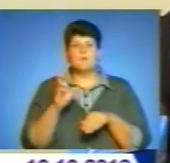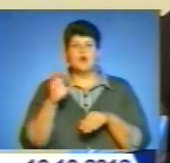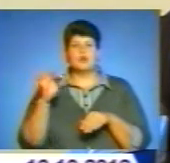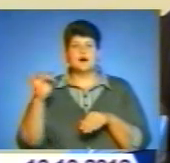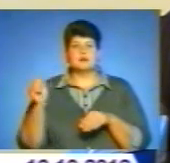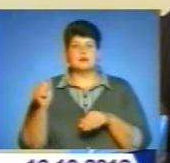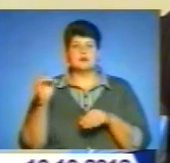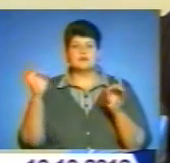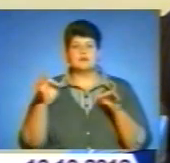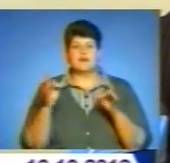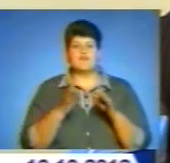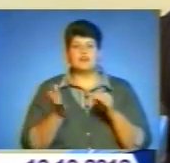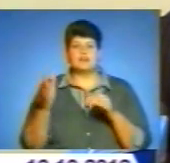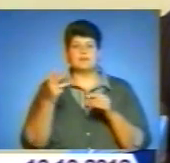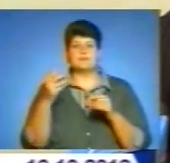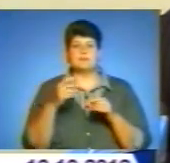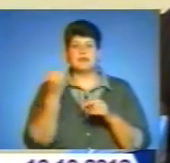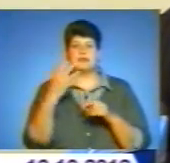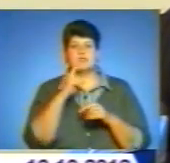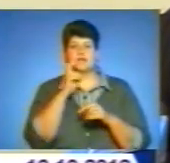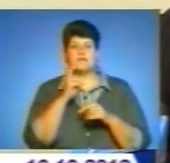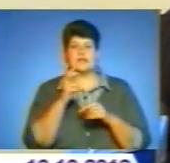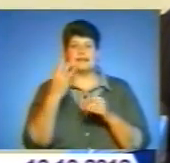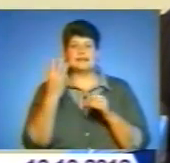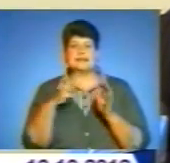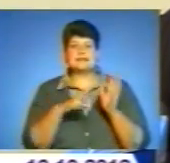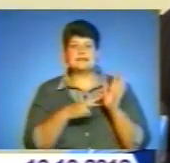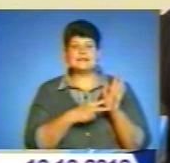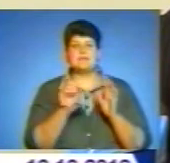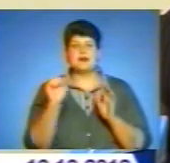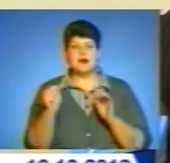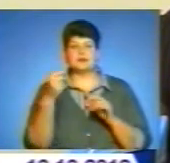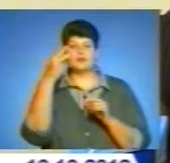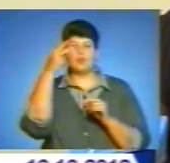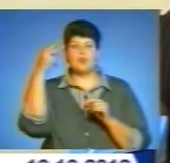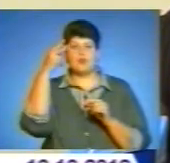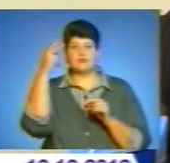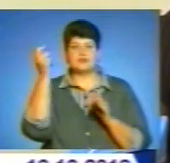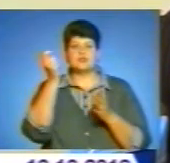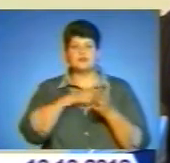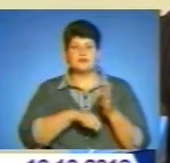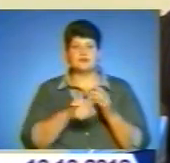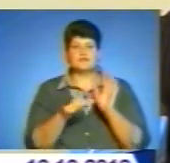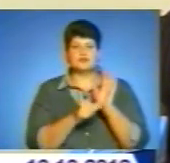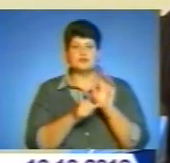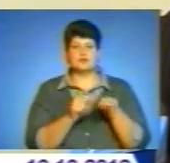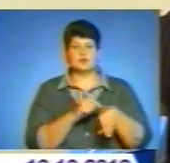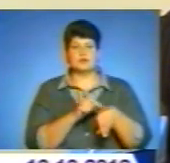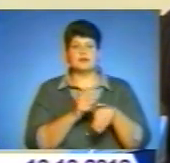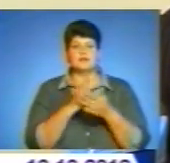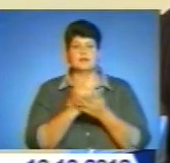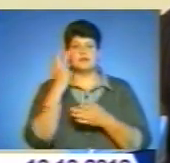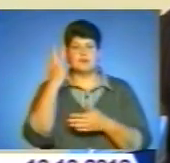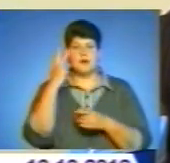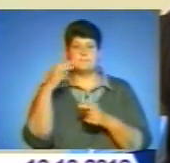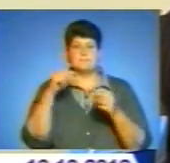нам виділили приміщення на 15 квітня 37А, це колишній болгарський ресторан на виїзді з